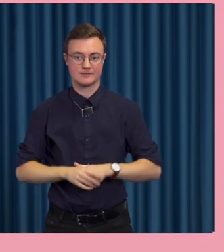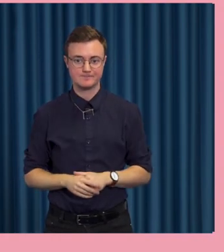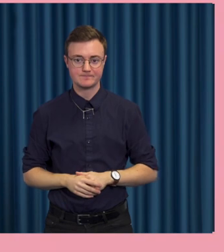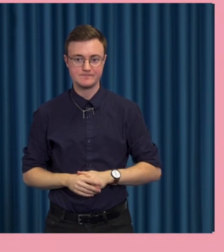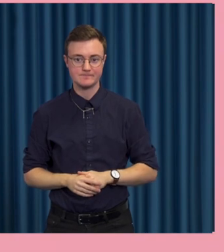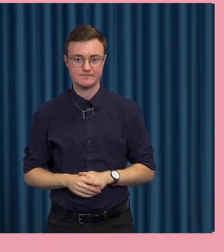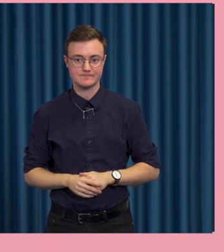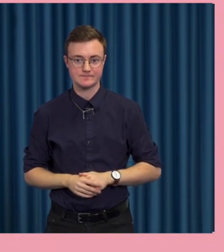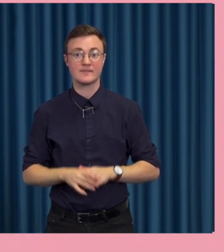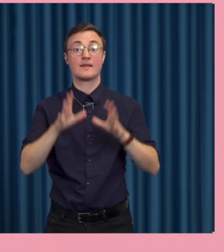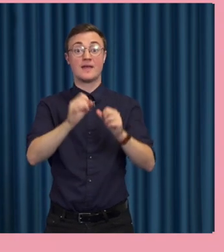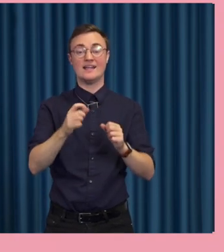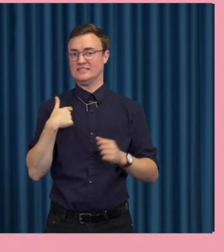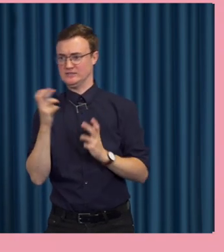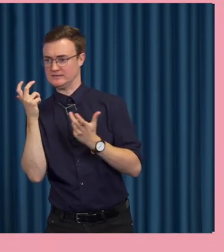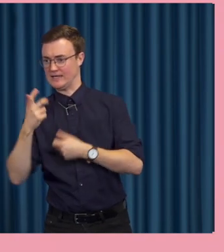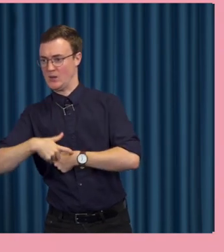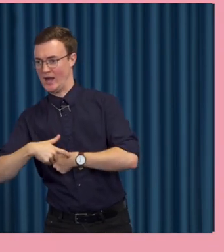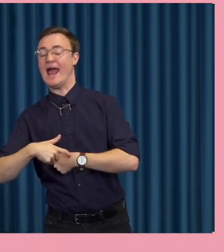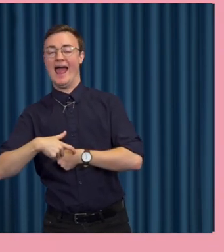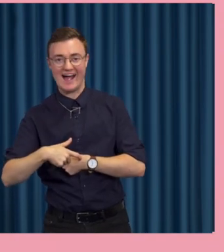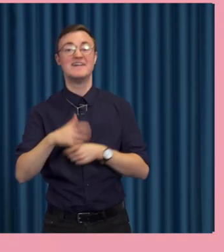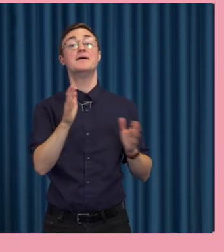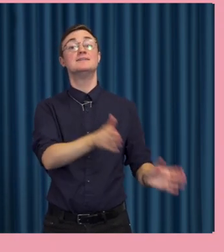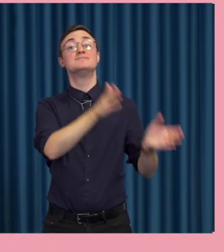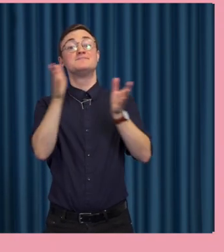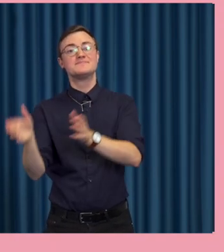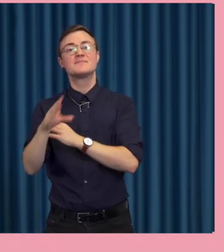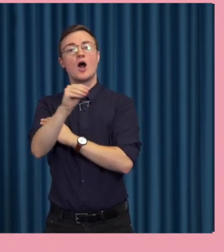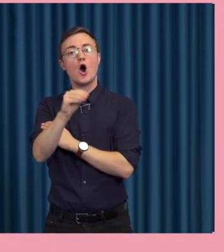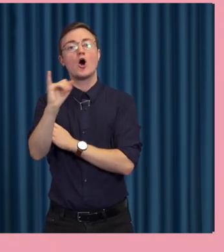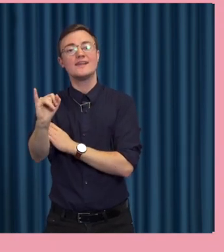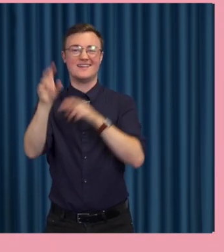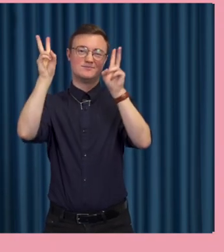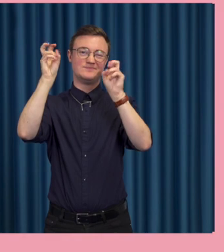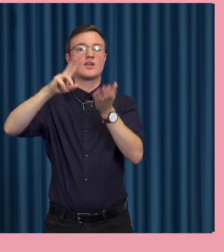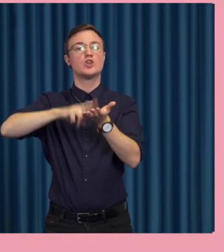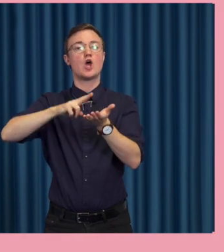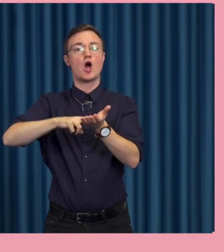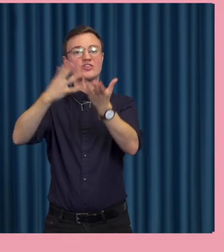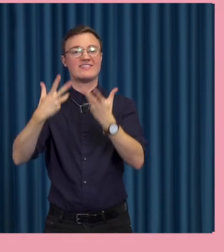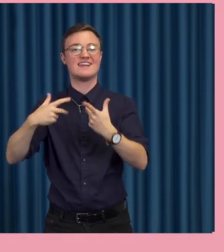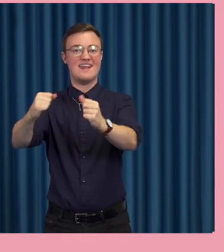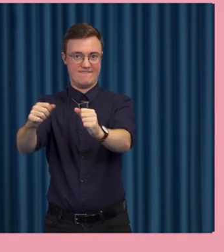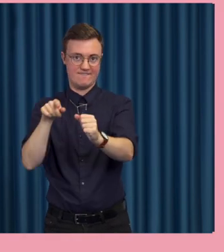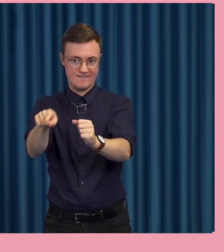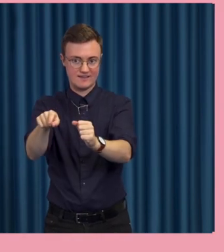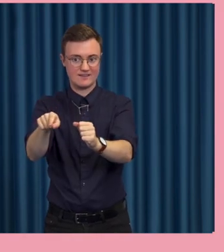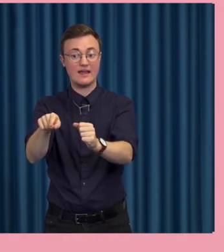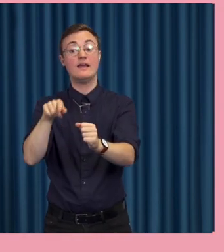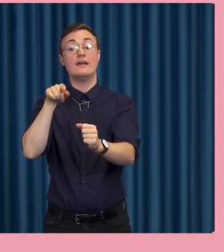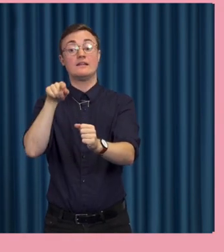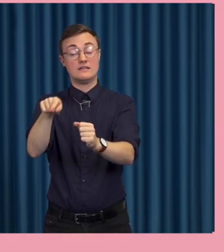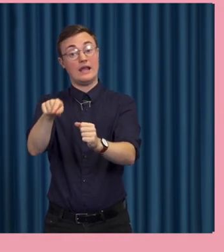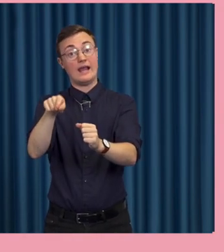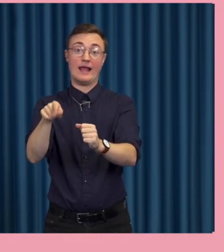Om vi då växlar över, tittar på klockan lite också. vi växlar över till själva AI, vad jag kallar den datadrivna agensen, då